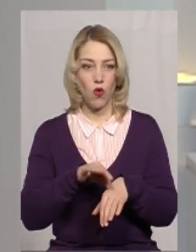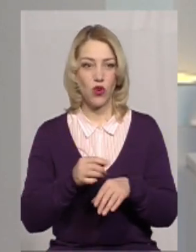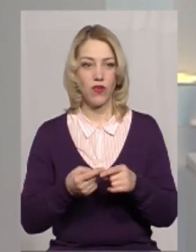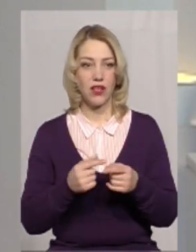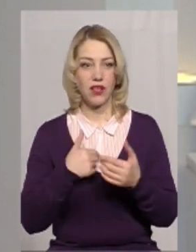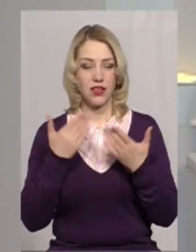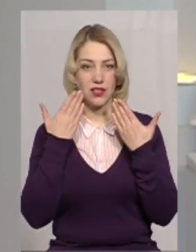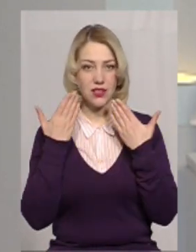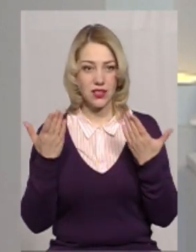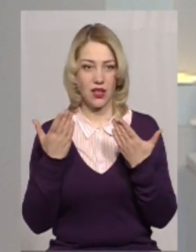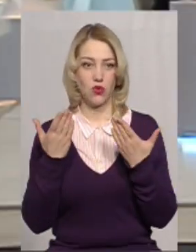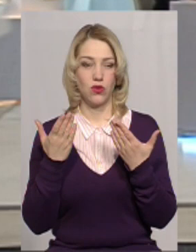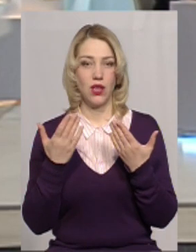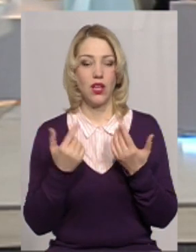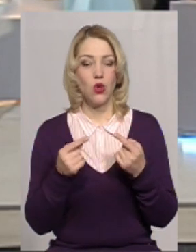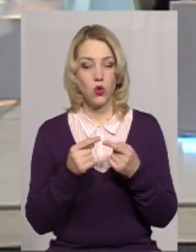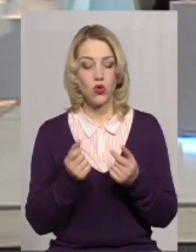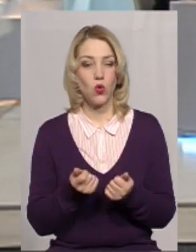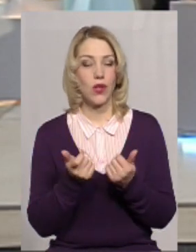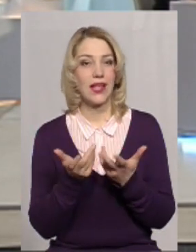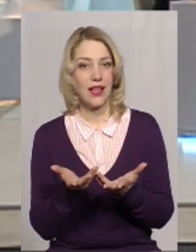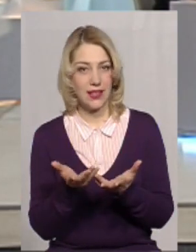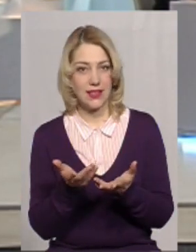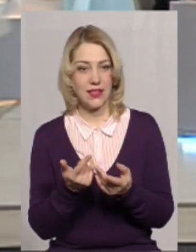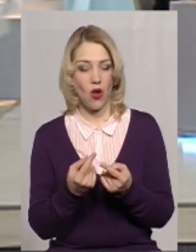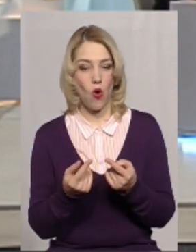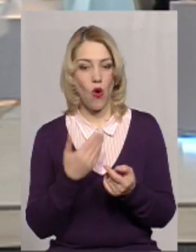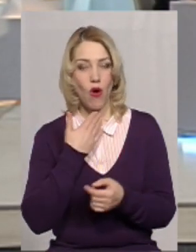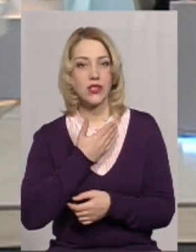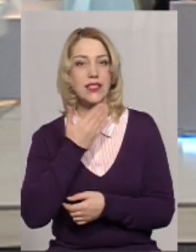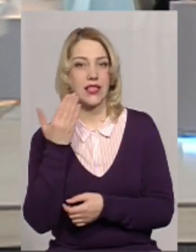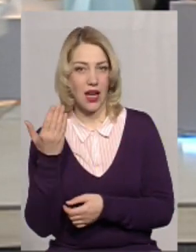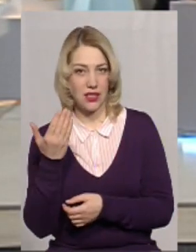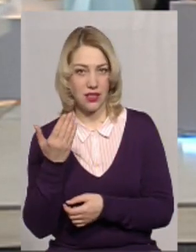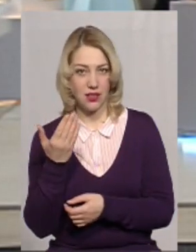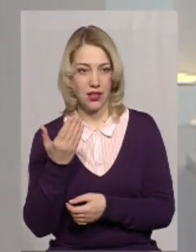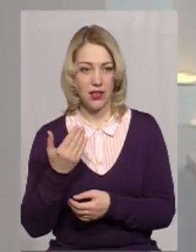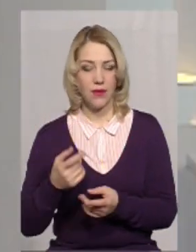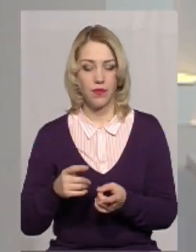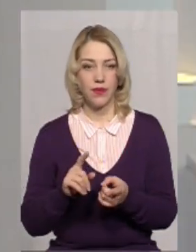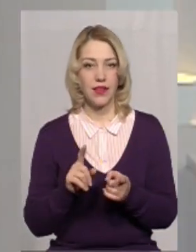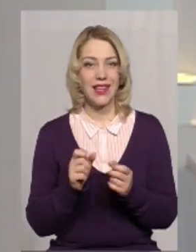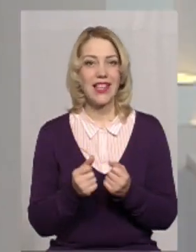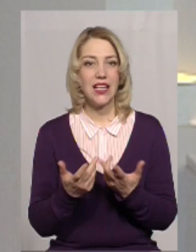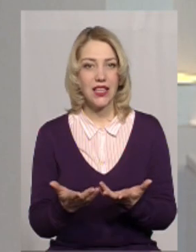я не знаю точну кількість, останній кількість таких